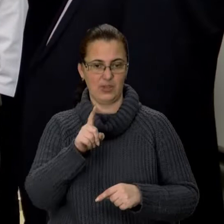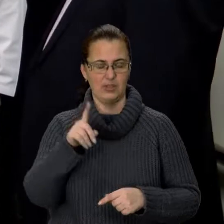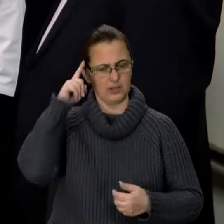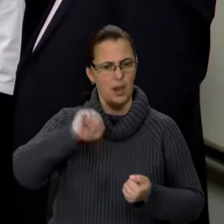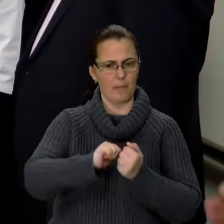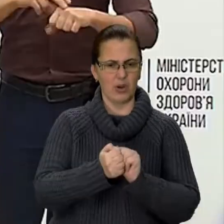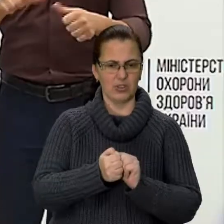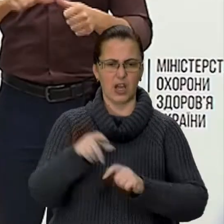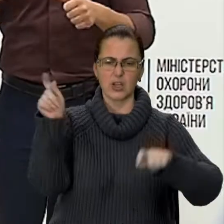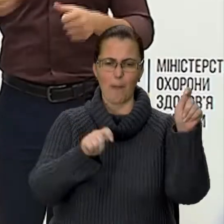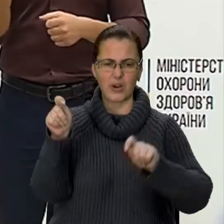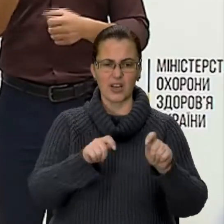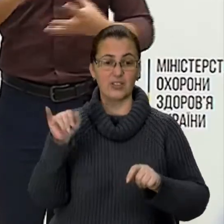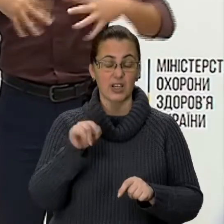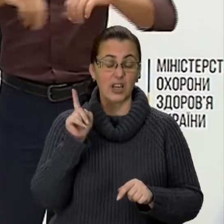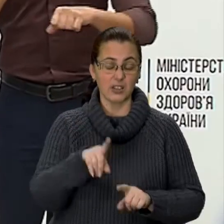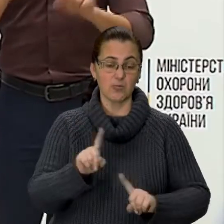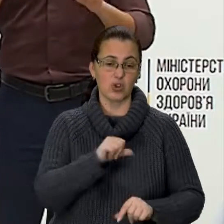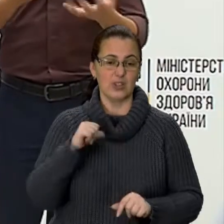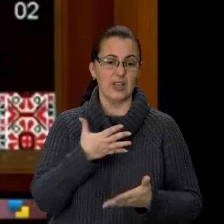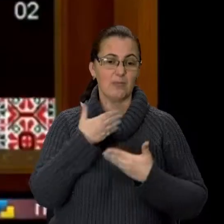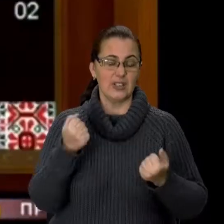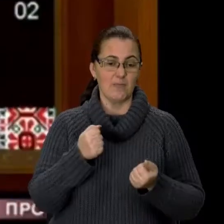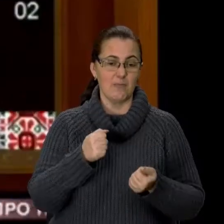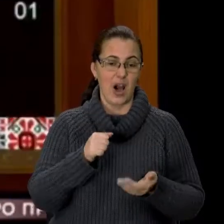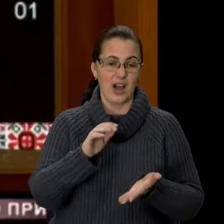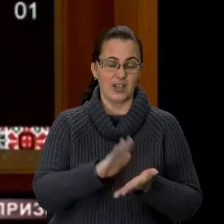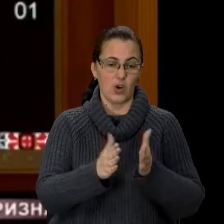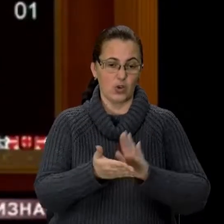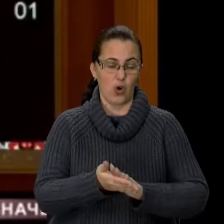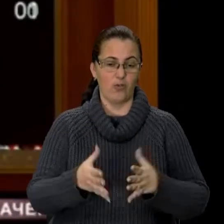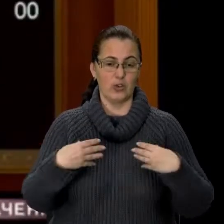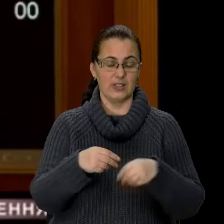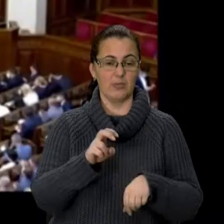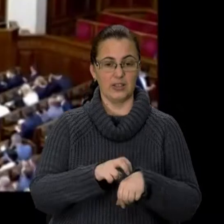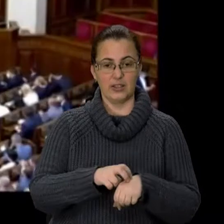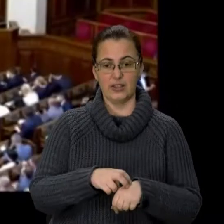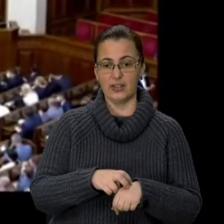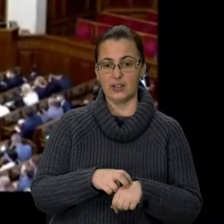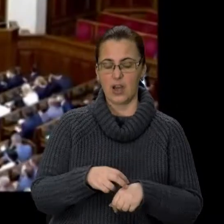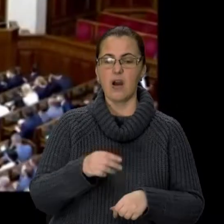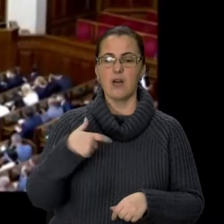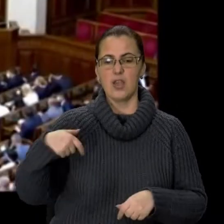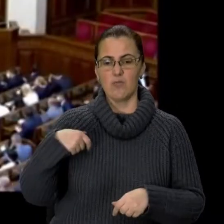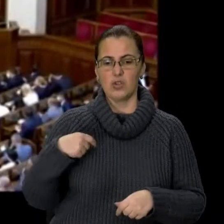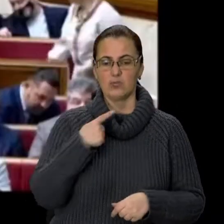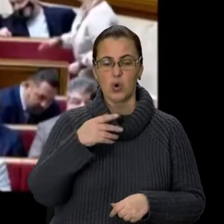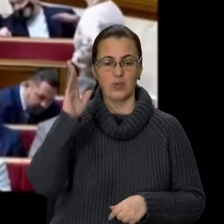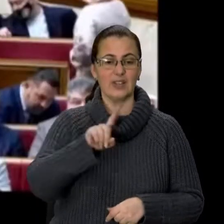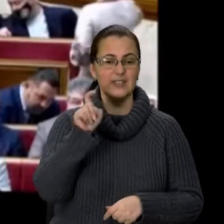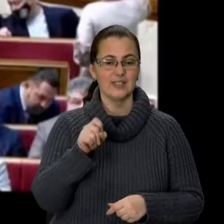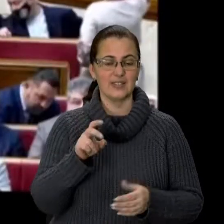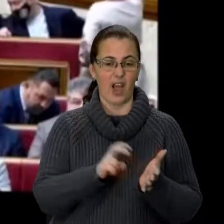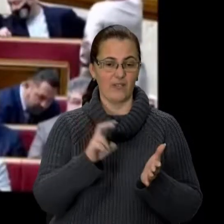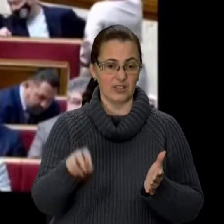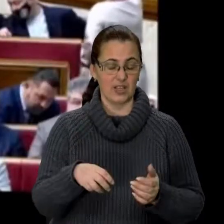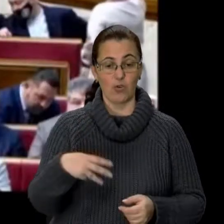зізнанням, що сам не має декларації з сімейним лікарем. 292 депутати проголосували за його відставку. На 30